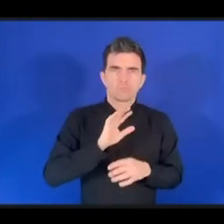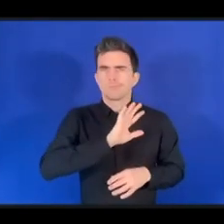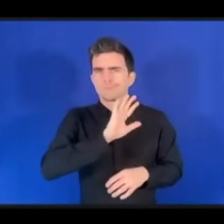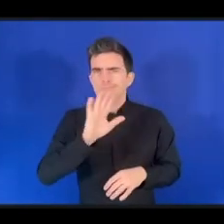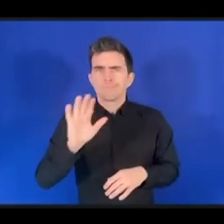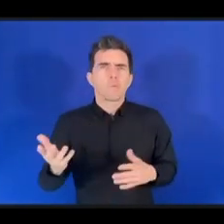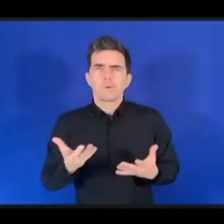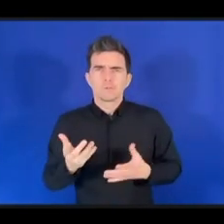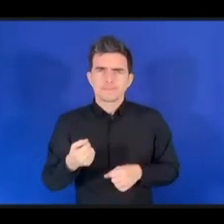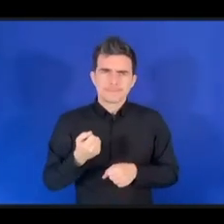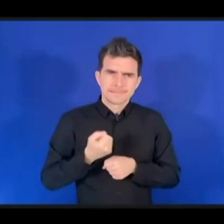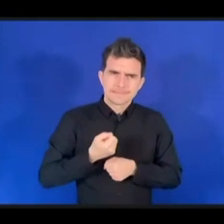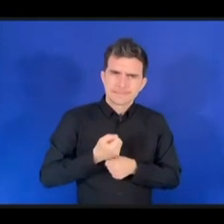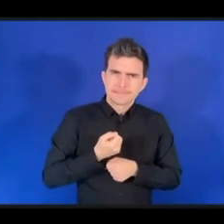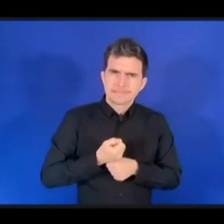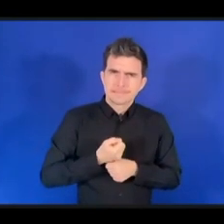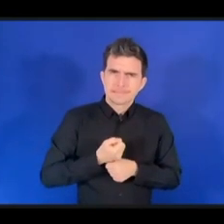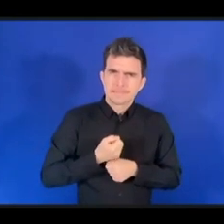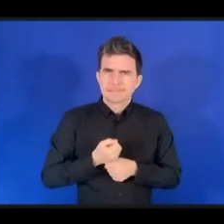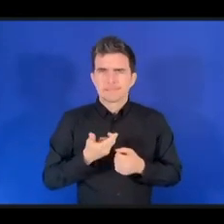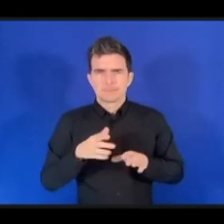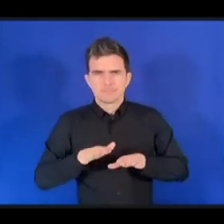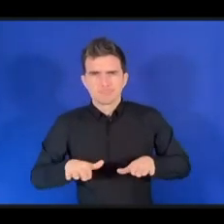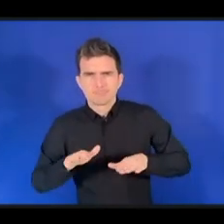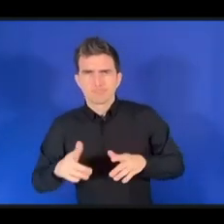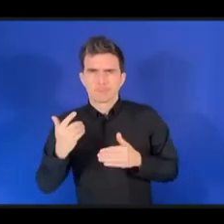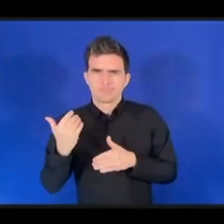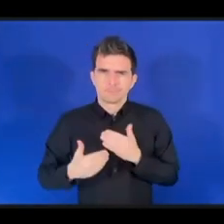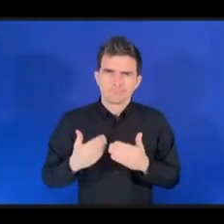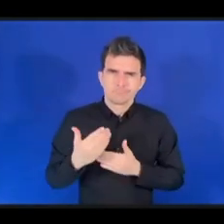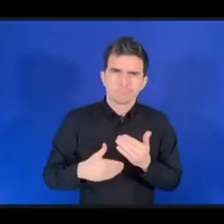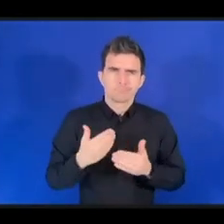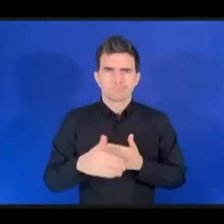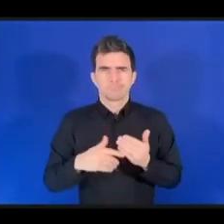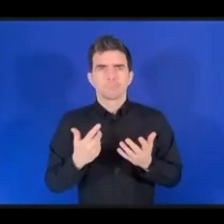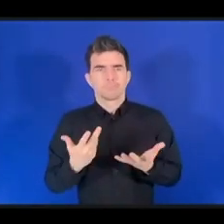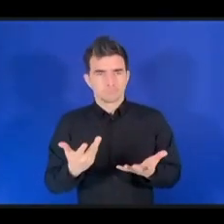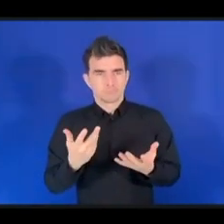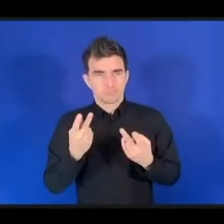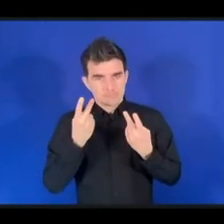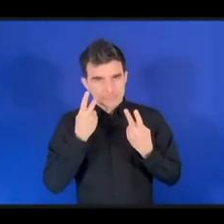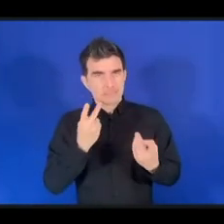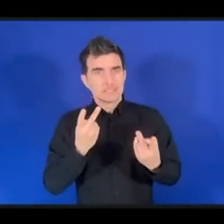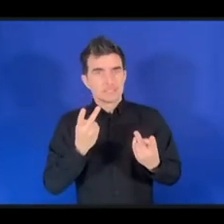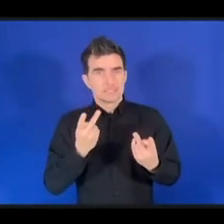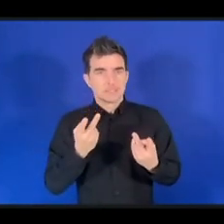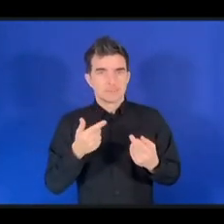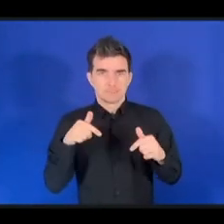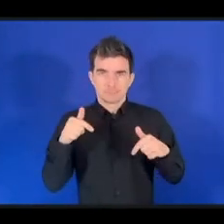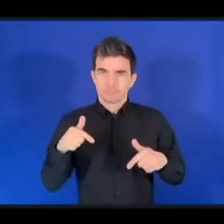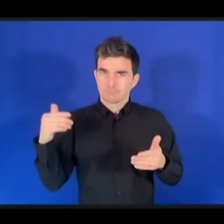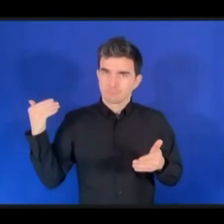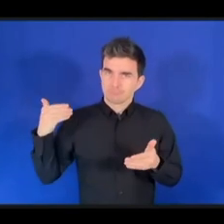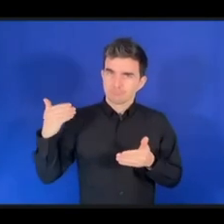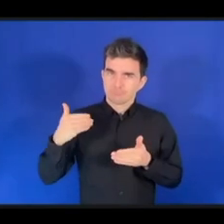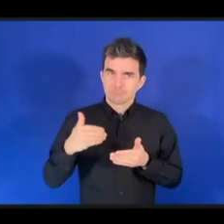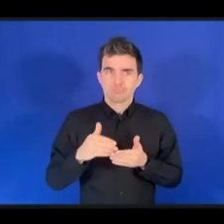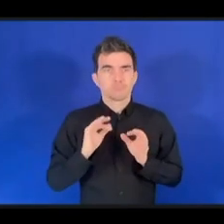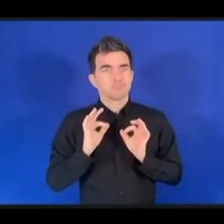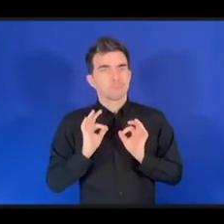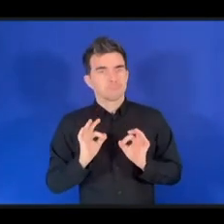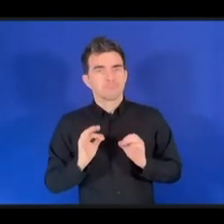успешной организации этого форума. Хотел также выразить признательность жителям Киота за их